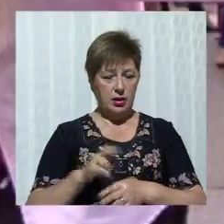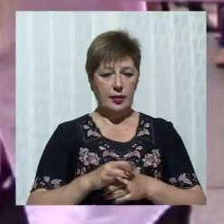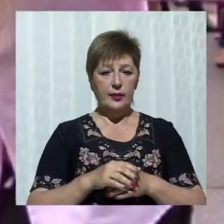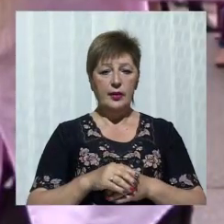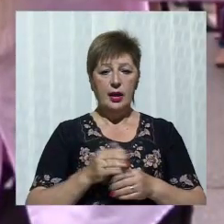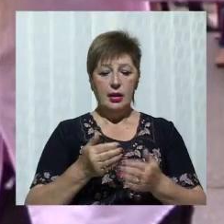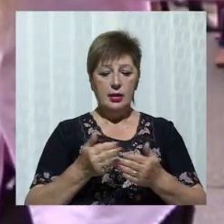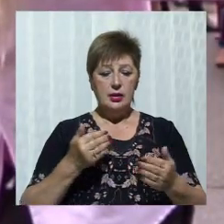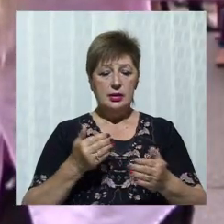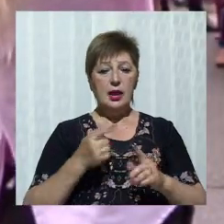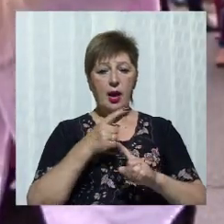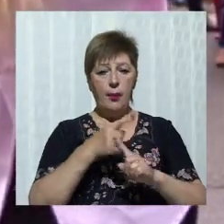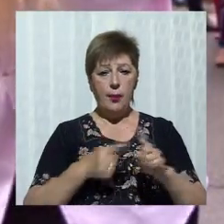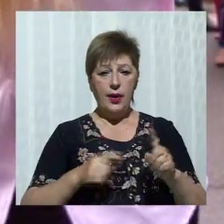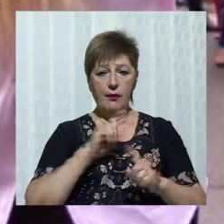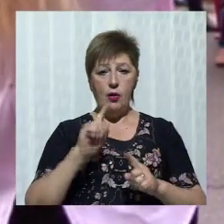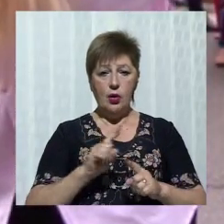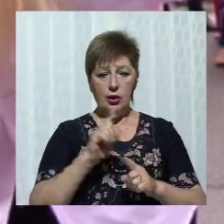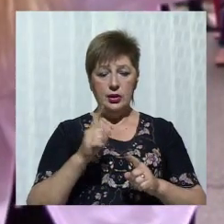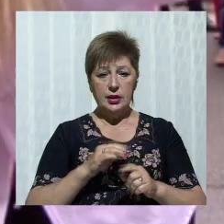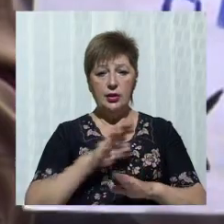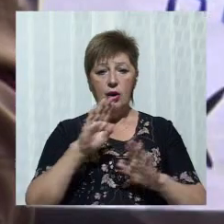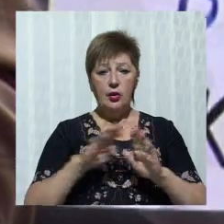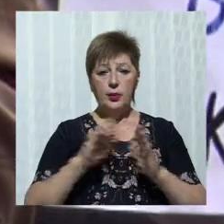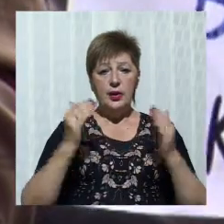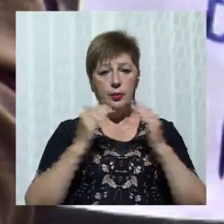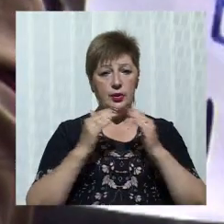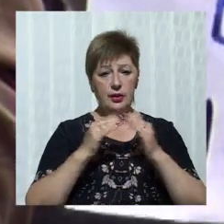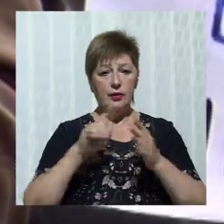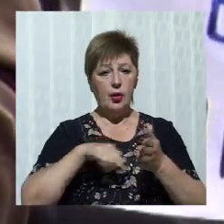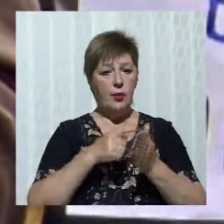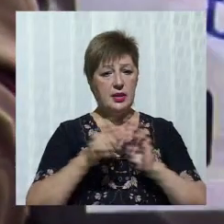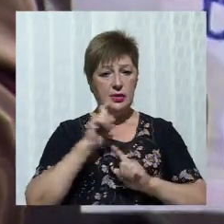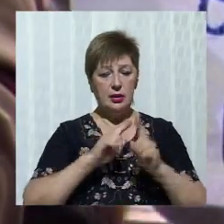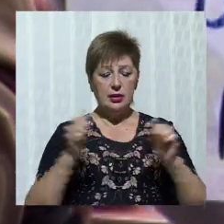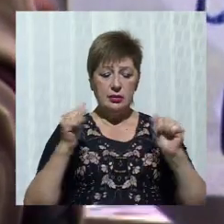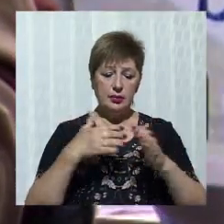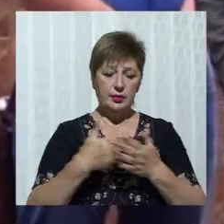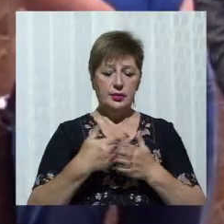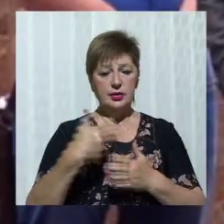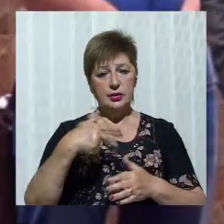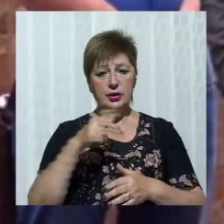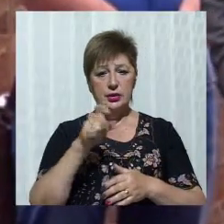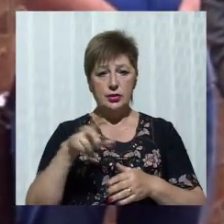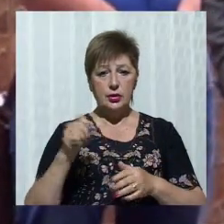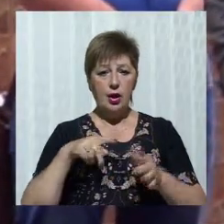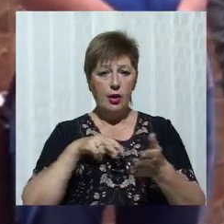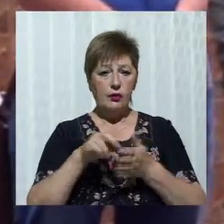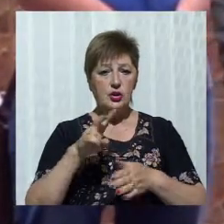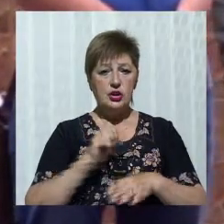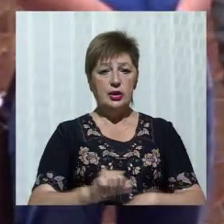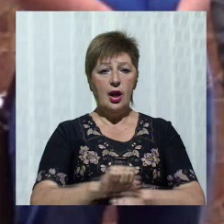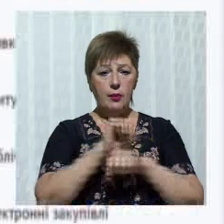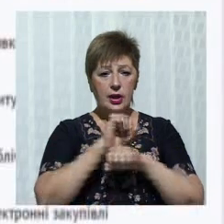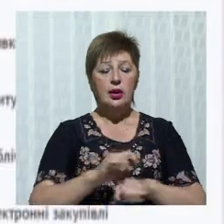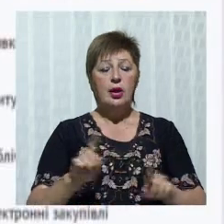За півгодини до початку сесії Криворізької міськради під будівлю зібралося близько трьох десятків містян. Вийшли на мітинг, бо хочуть, щоб